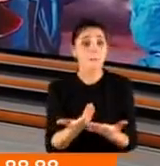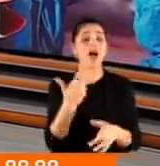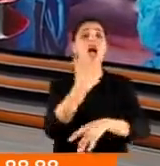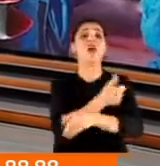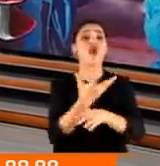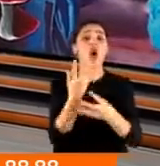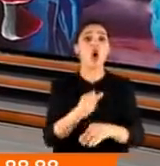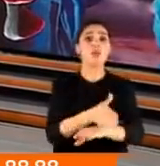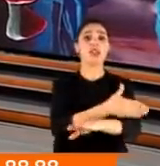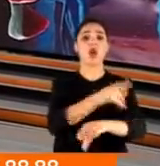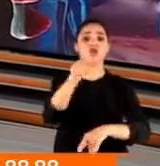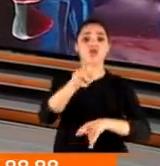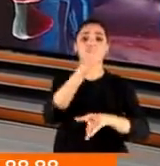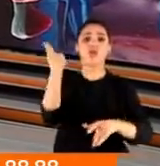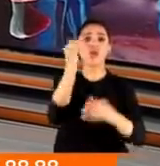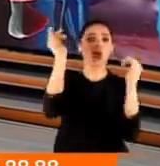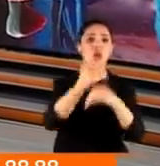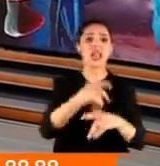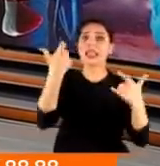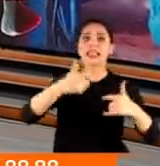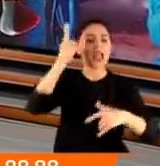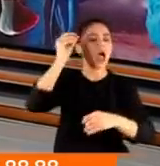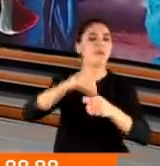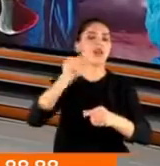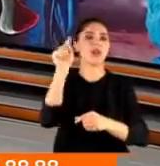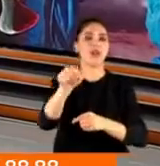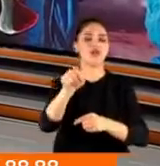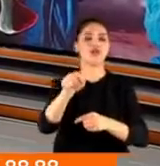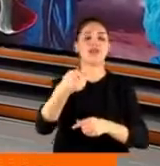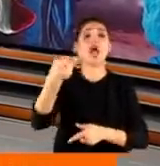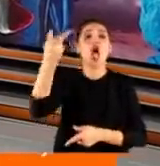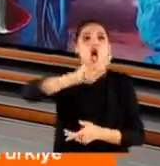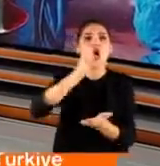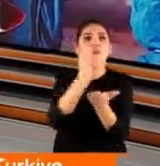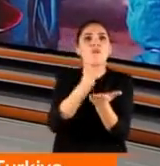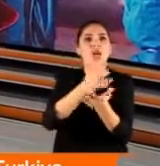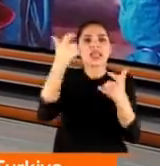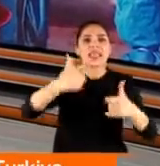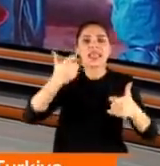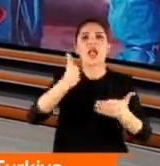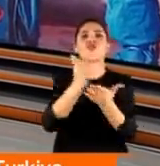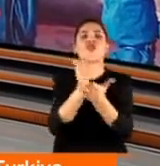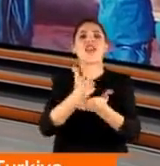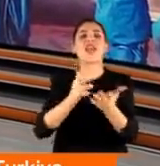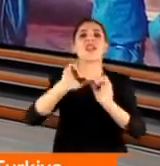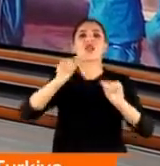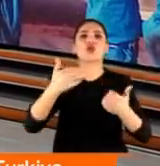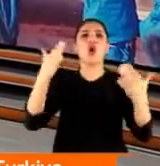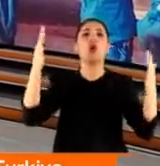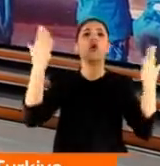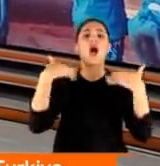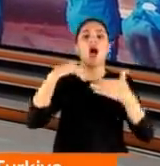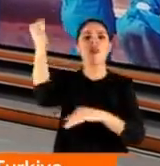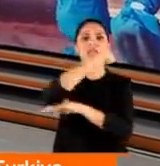gelmeden önce bu görüntüler geliyor. Nereden bu görüntüler? Amerika Birleşik Devletleri'nden. Morglar dolmuş, cenazeler soğuk hava